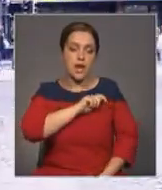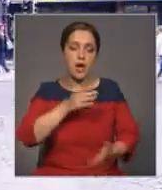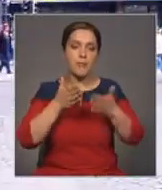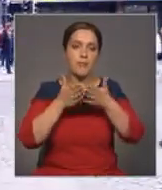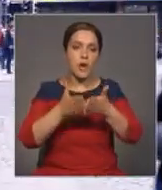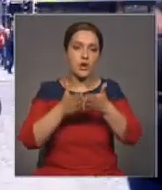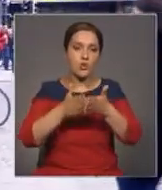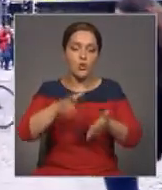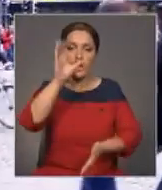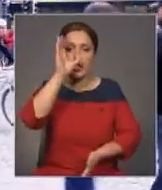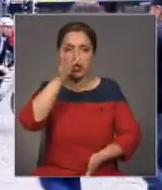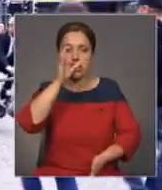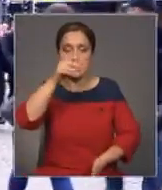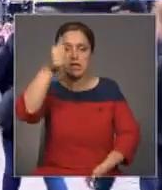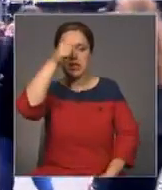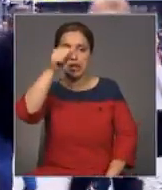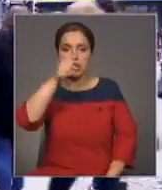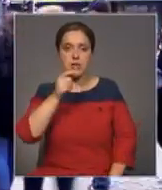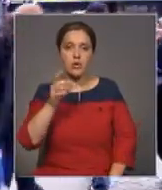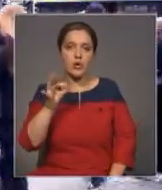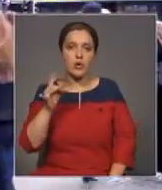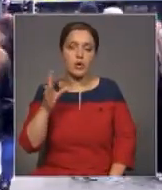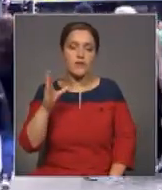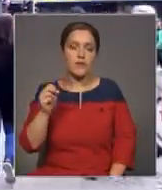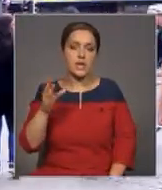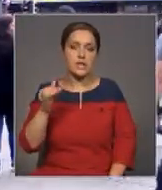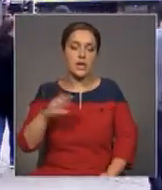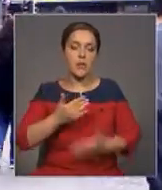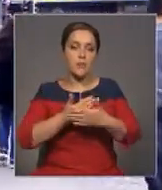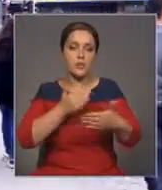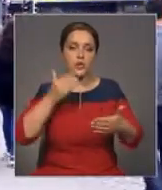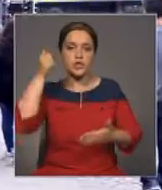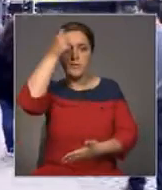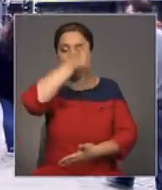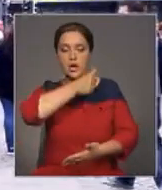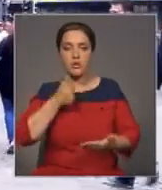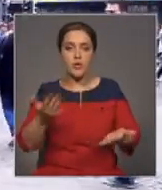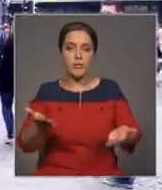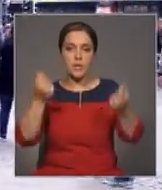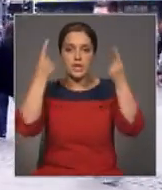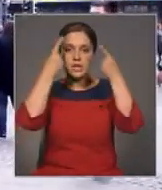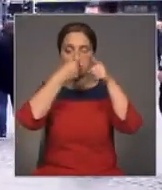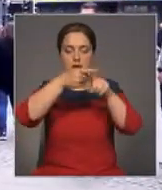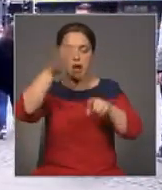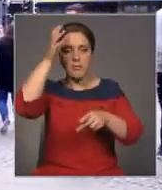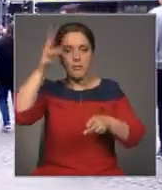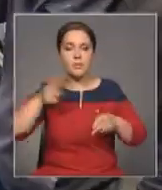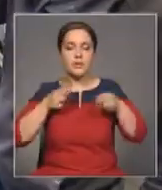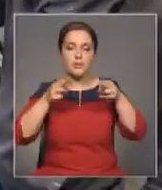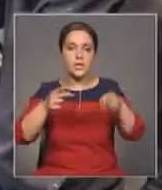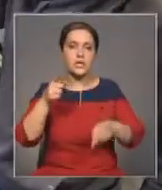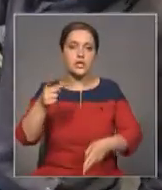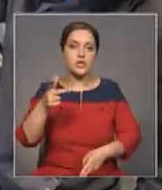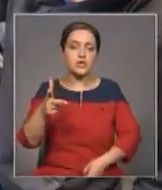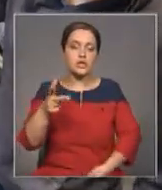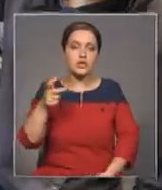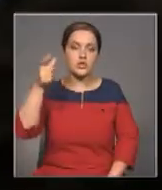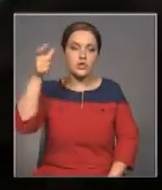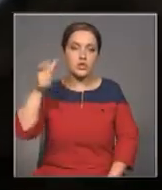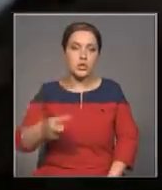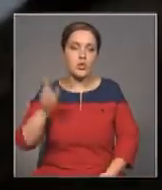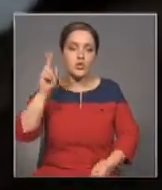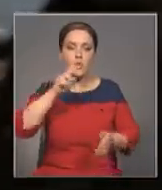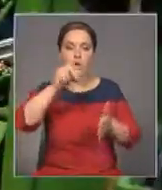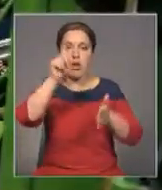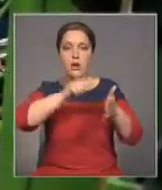Болгарии, Греции и Хорватии. Только в прошлом году получить техническое образование. Прибыли 1300 человек. Техники, кровельщики,